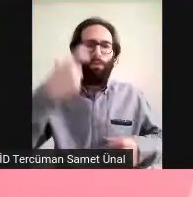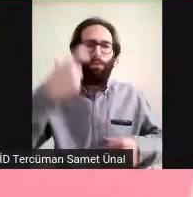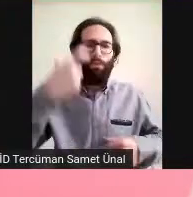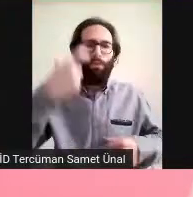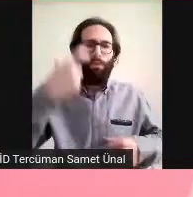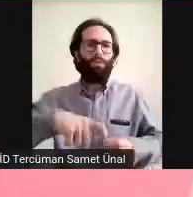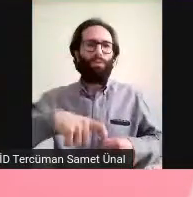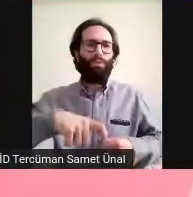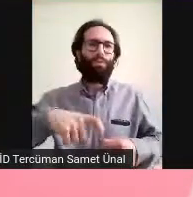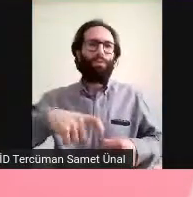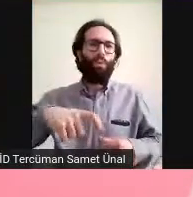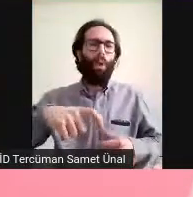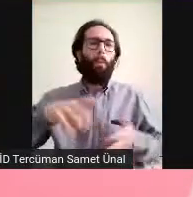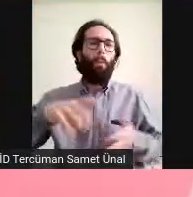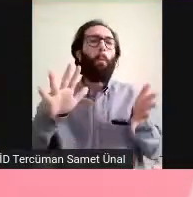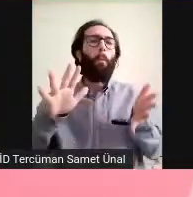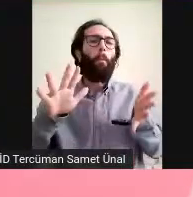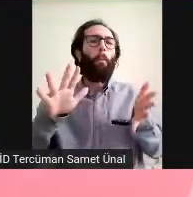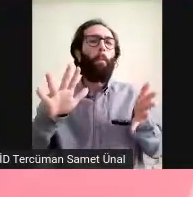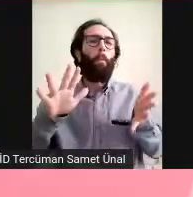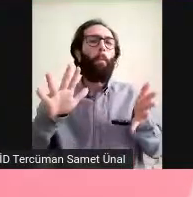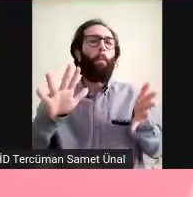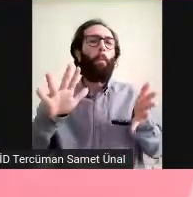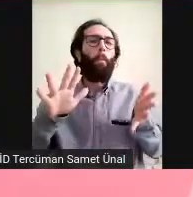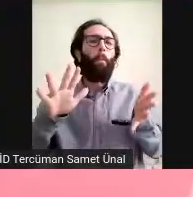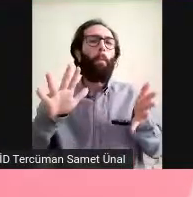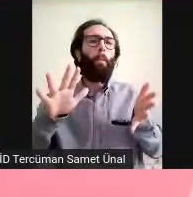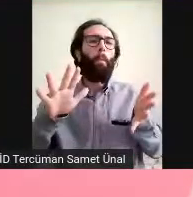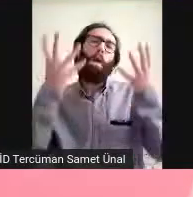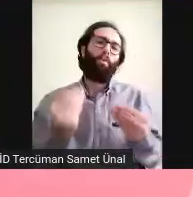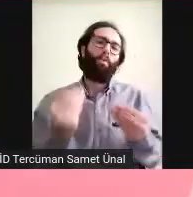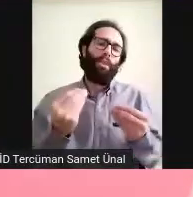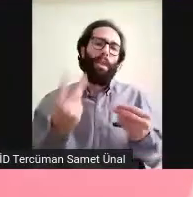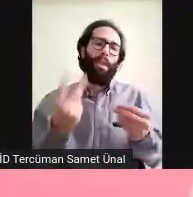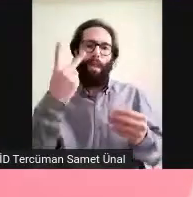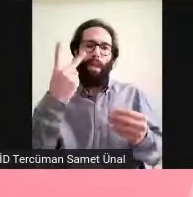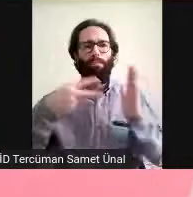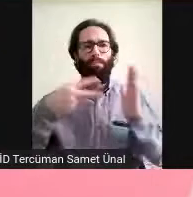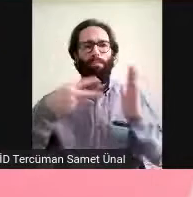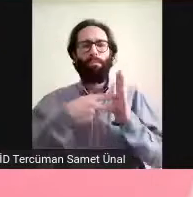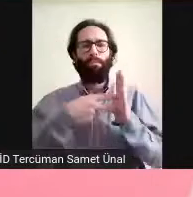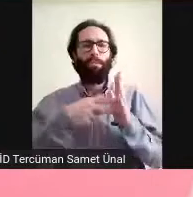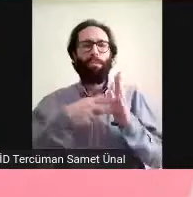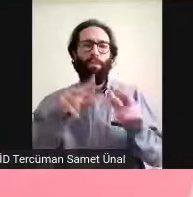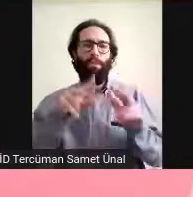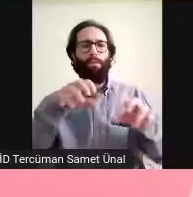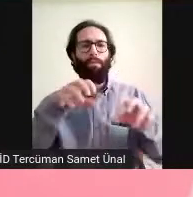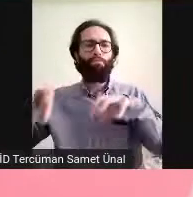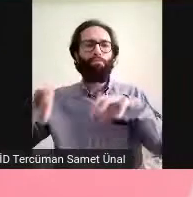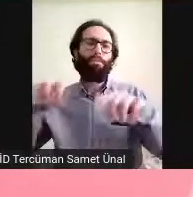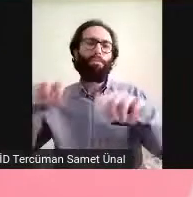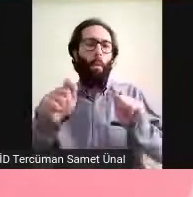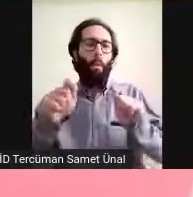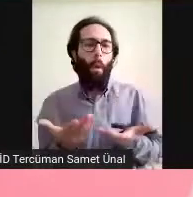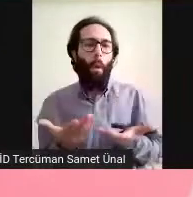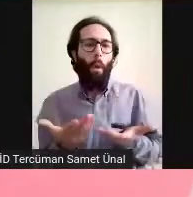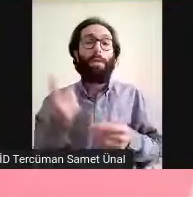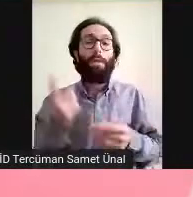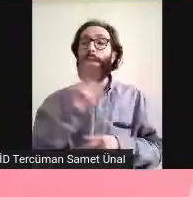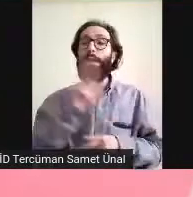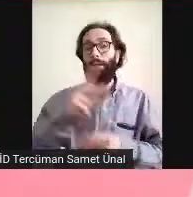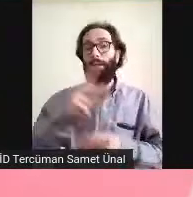Onun mieline saldırması gibi bir şey. Şimdi bunu İngiltere'den ayda bir